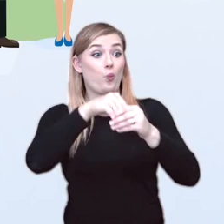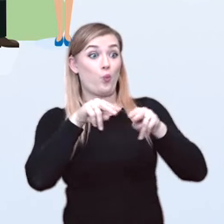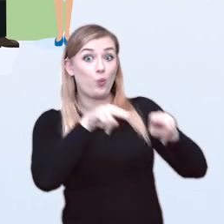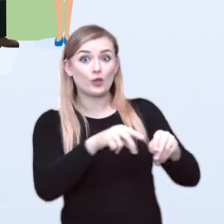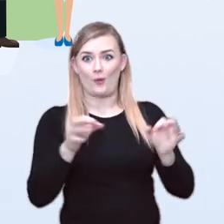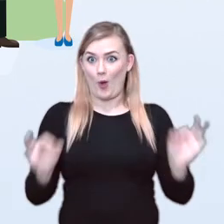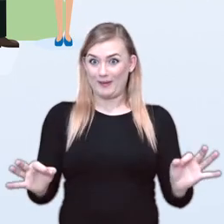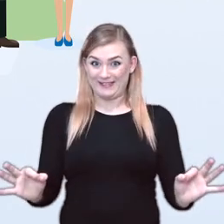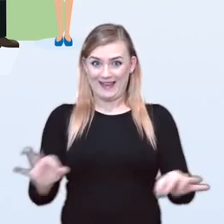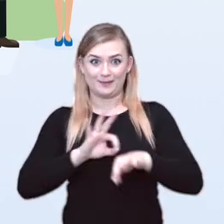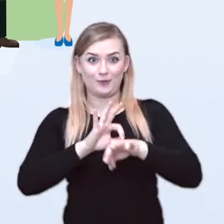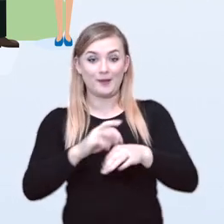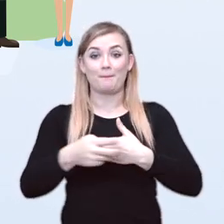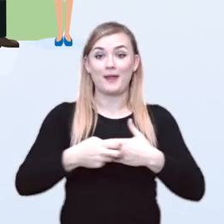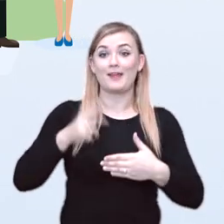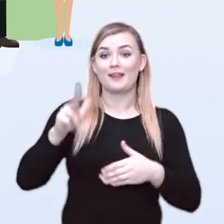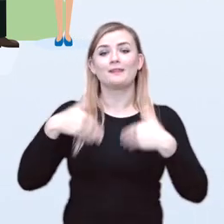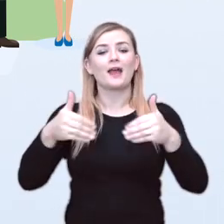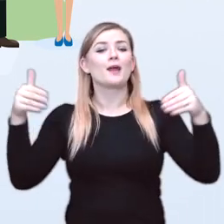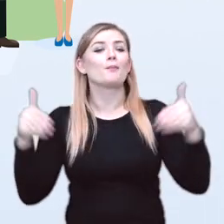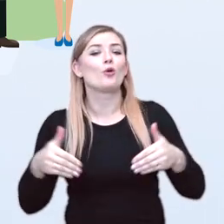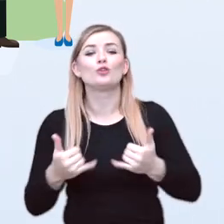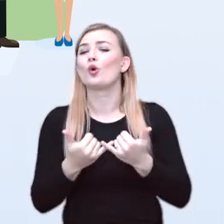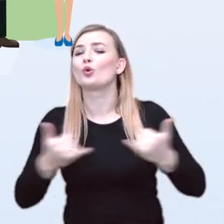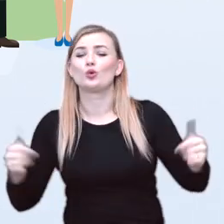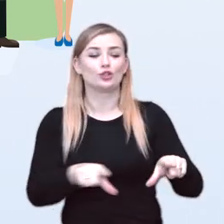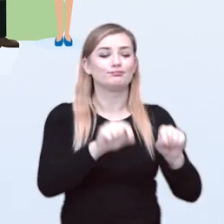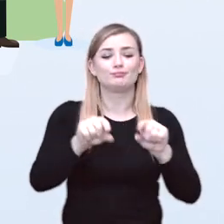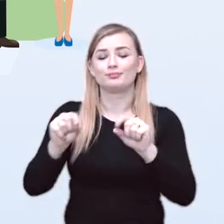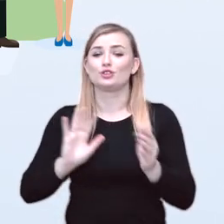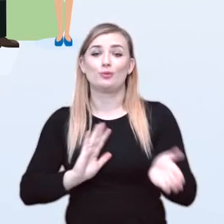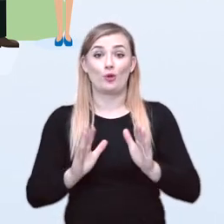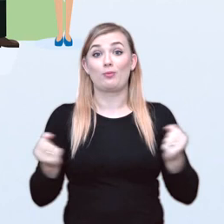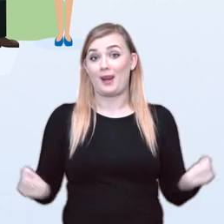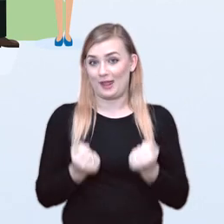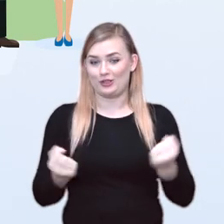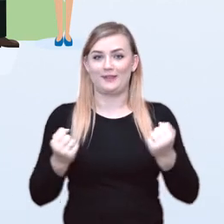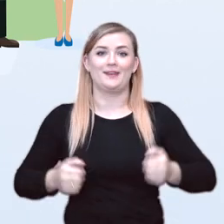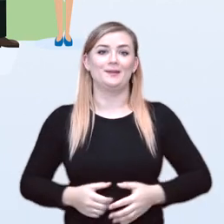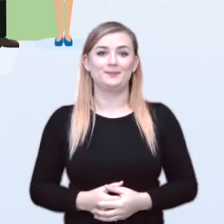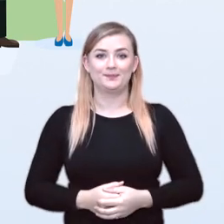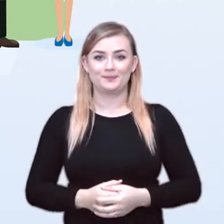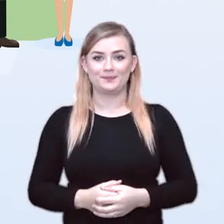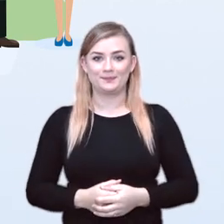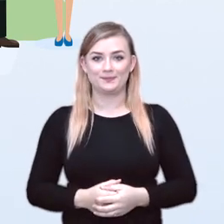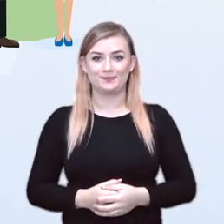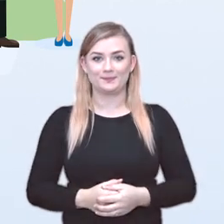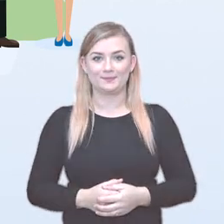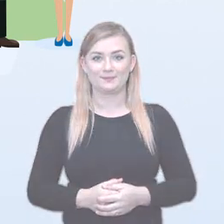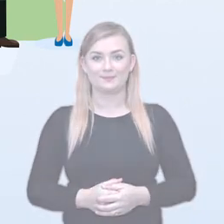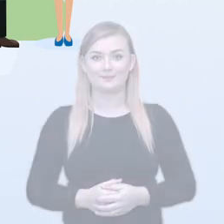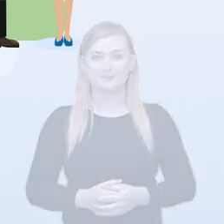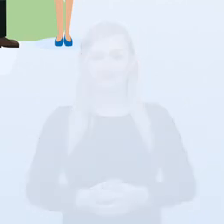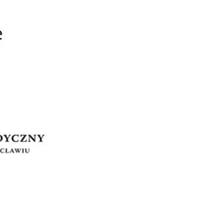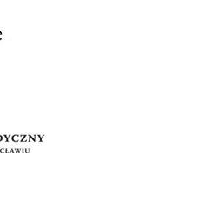udział w obecnie prowadzonych badaniach klinicznych staje się w wielu przypadkach alternatywą dla standardowej opieki medycznej.